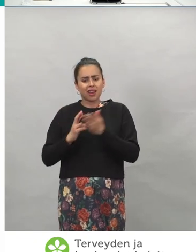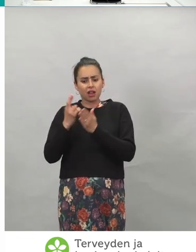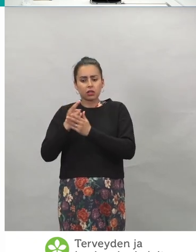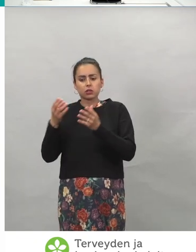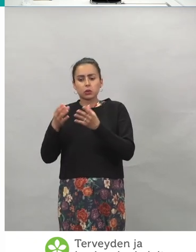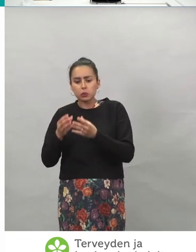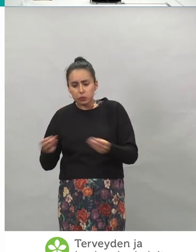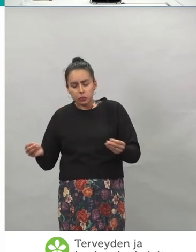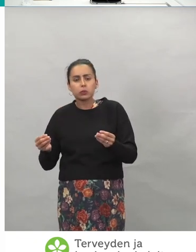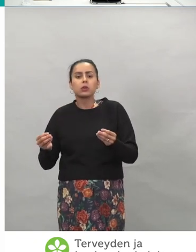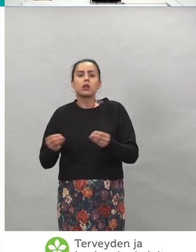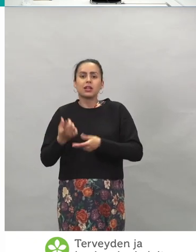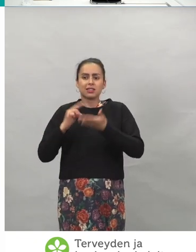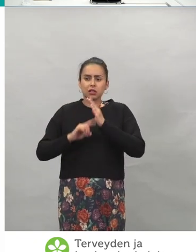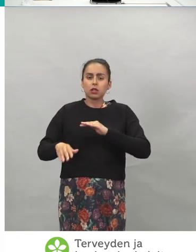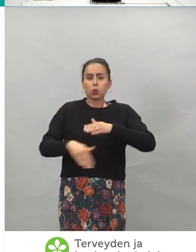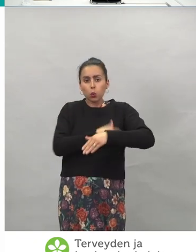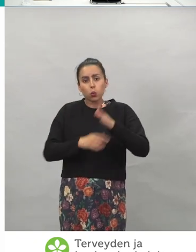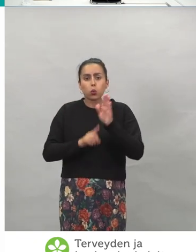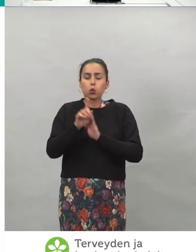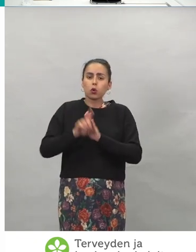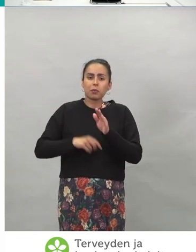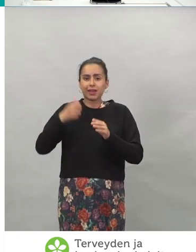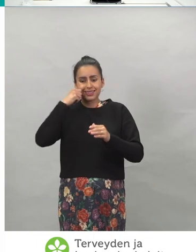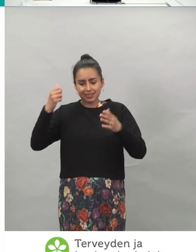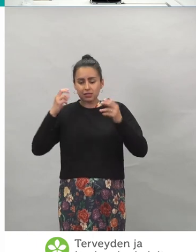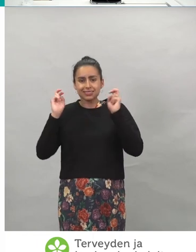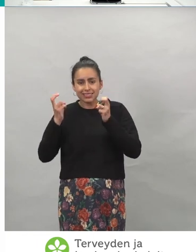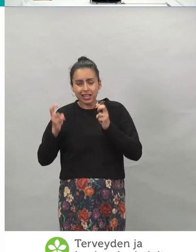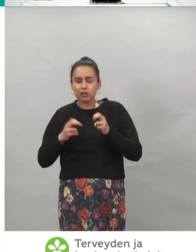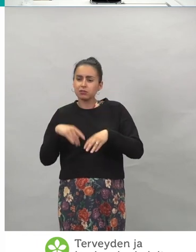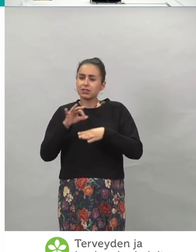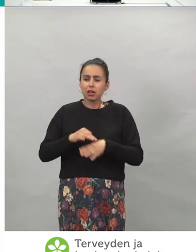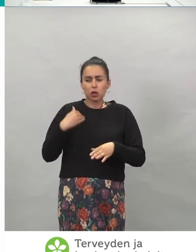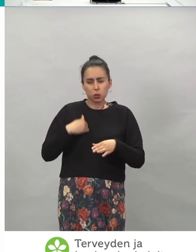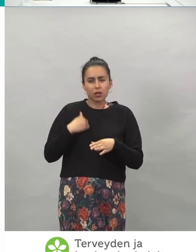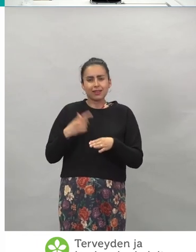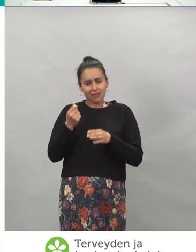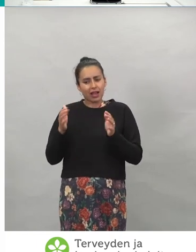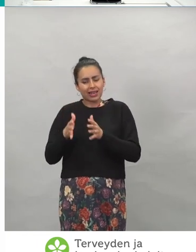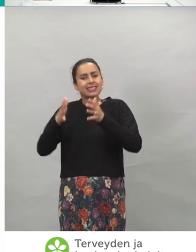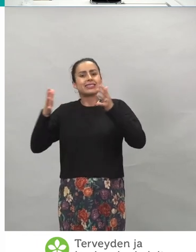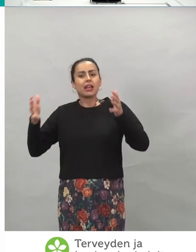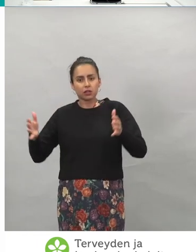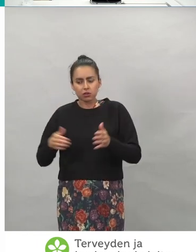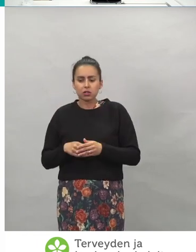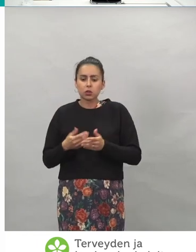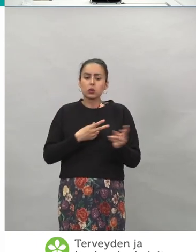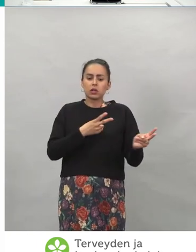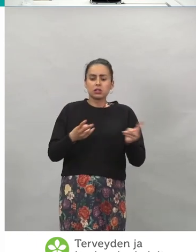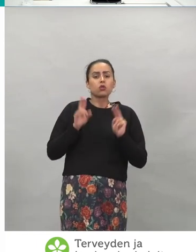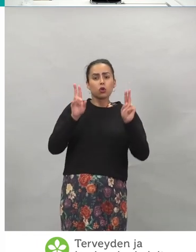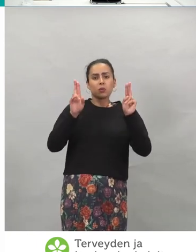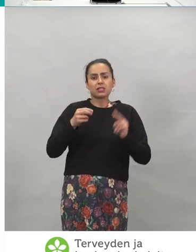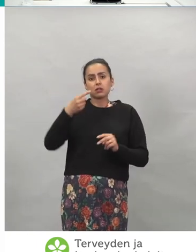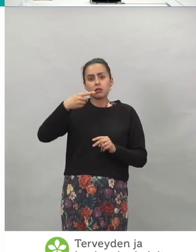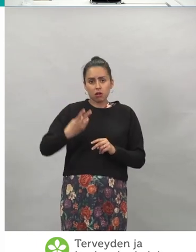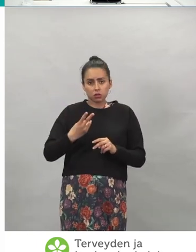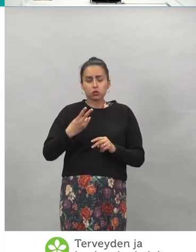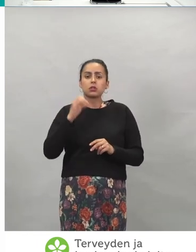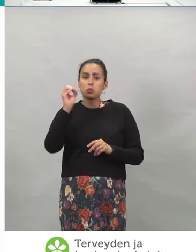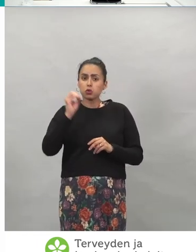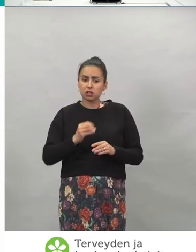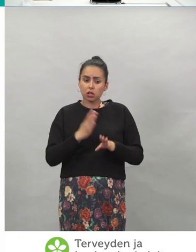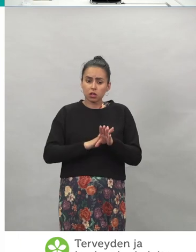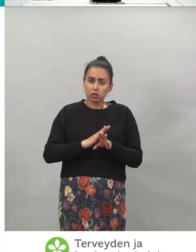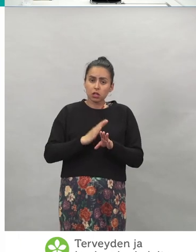kuume, lihas, särky, väsymys, sairauden tunne, se on jonkin verran lisääntynyt. Että kun se on normaalisti ehkä tuommoinen 12 prosenttia, niin